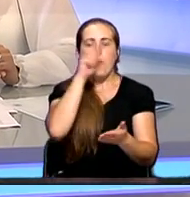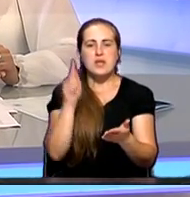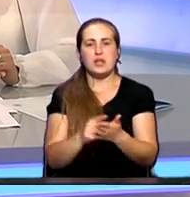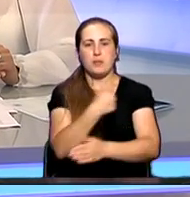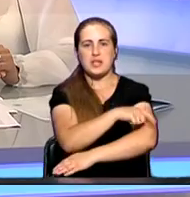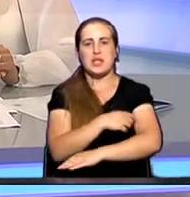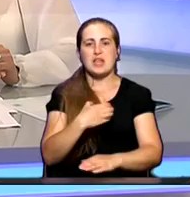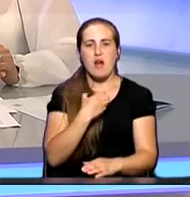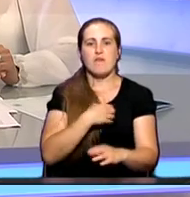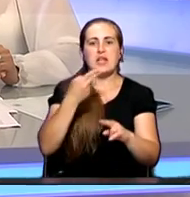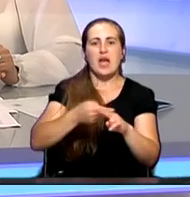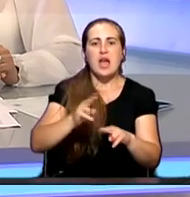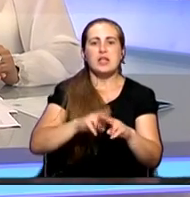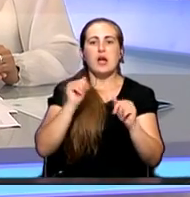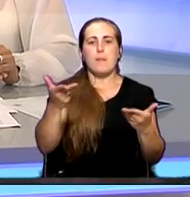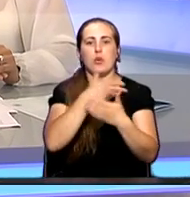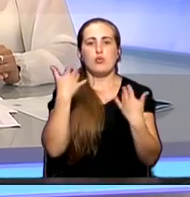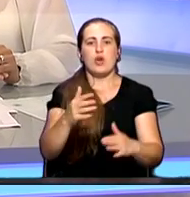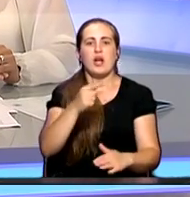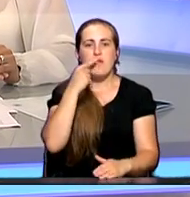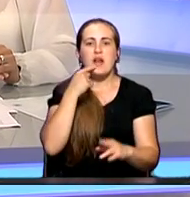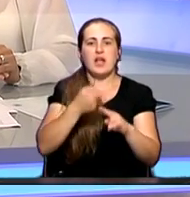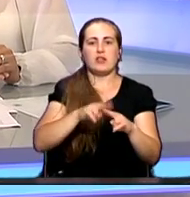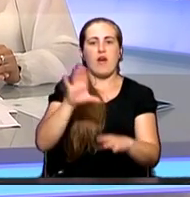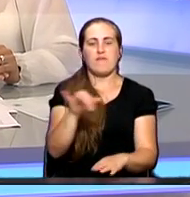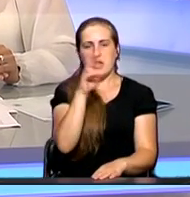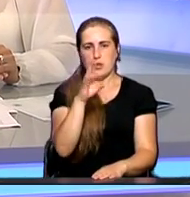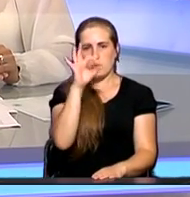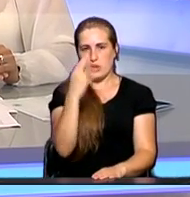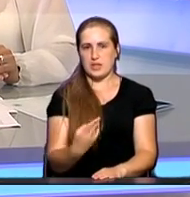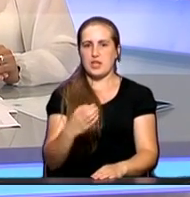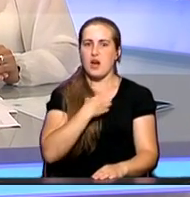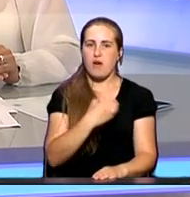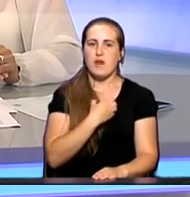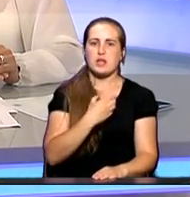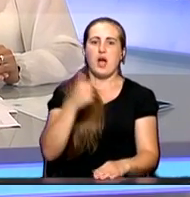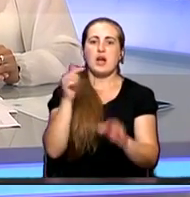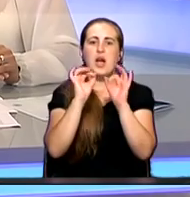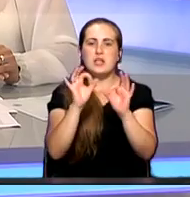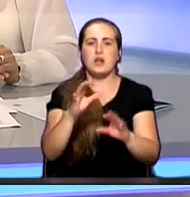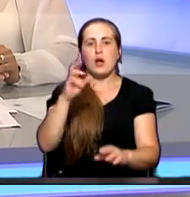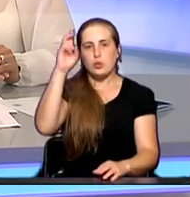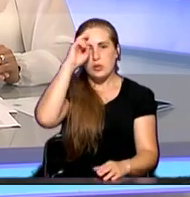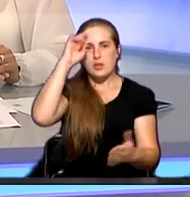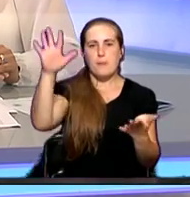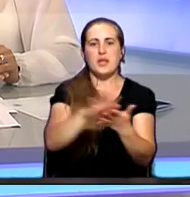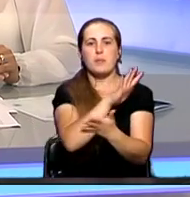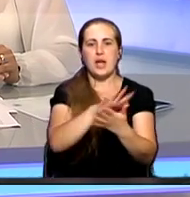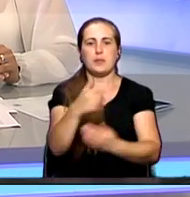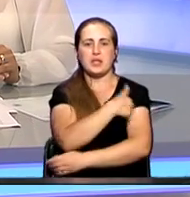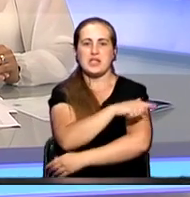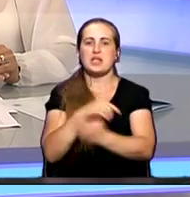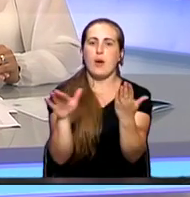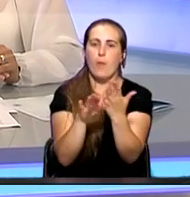страхование, это, как мы с вами уже говорили, это вид социального страхования, гарантированный государством бесплатной медицинской